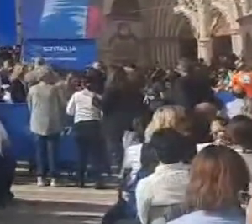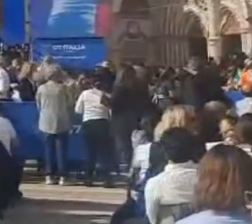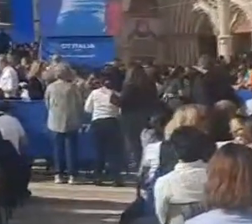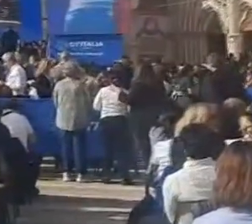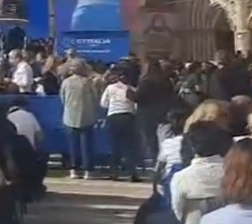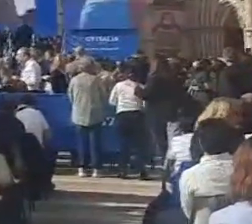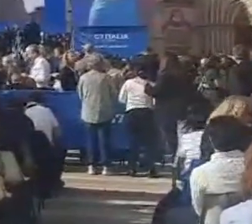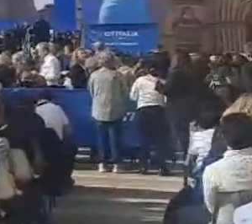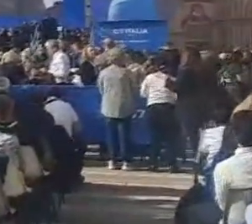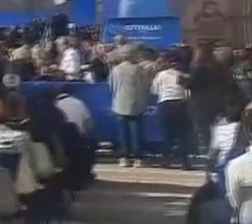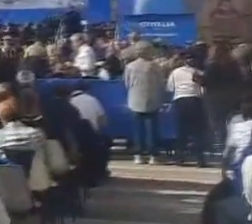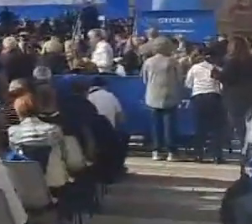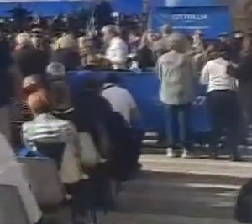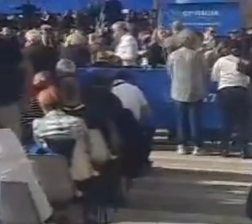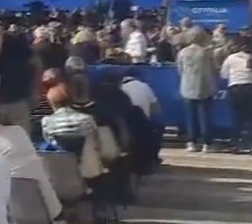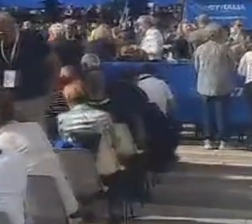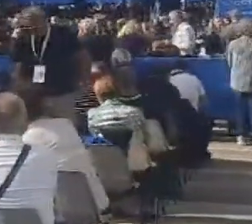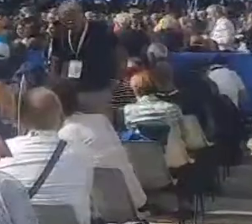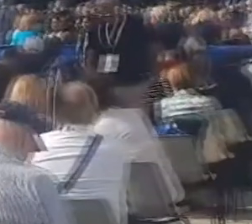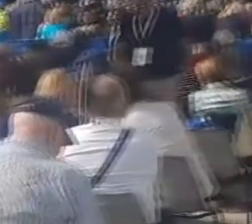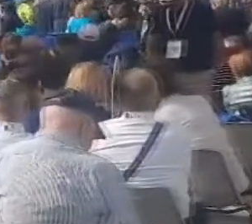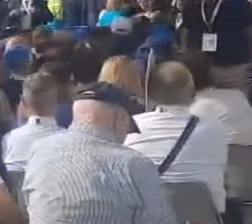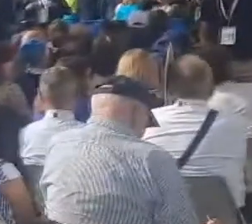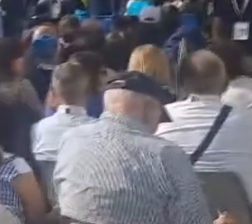disturbi del neurosviluppo e alle loro famiglie.